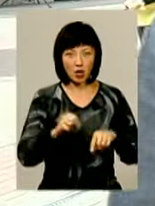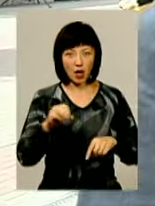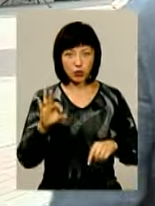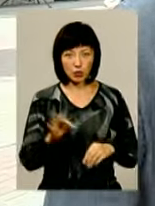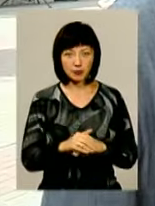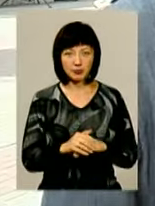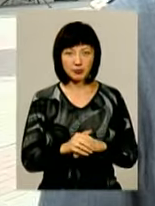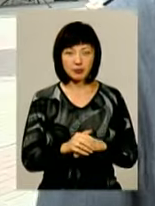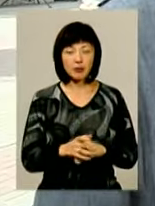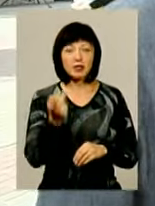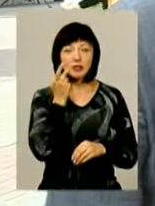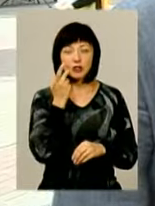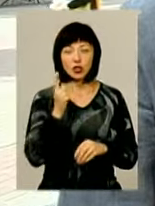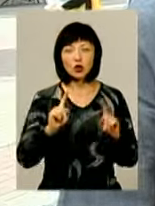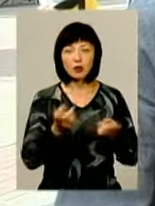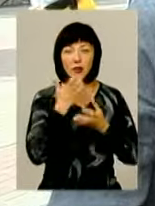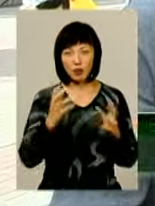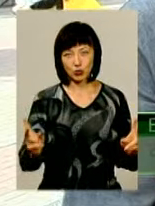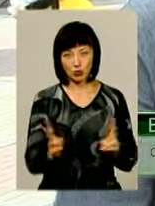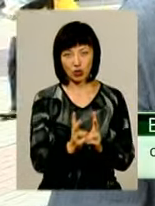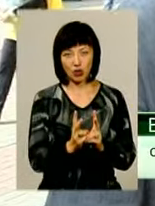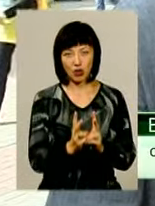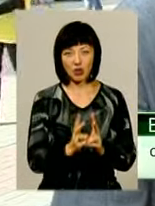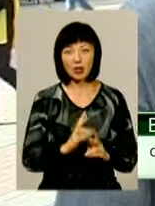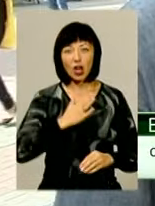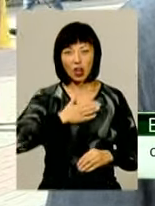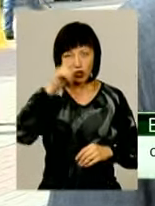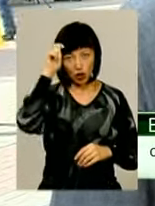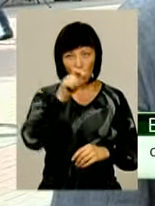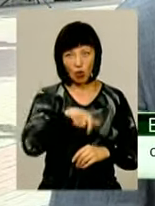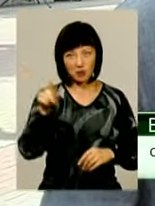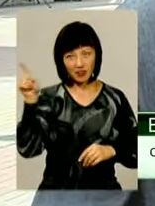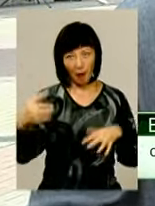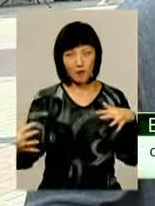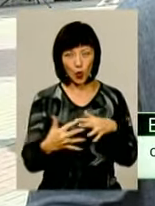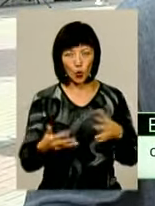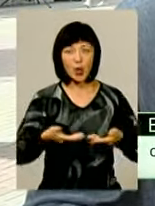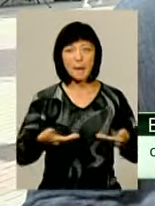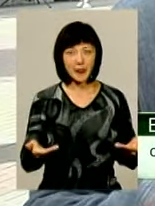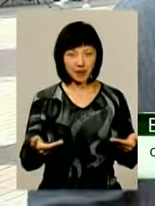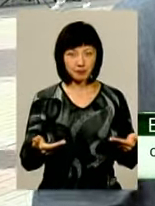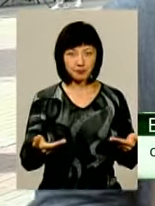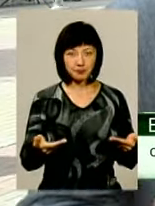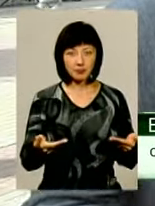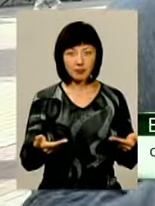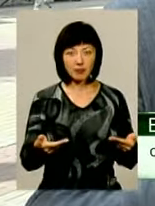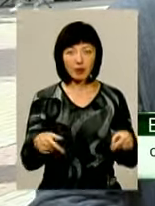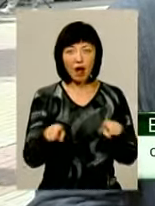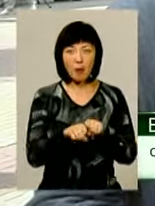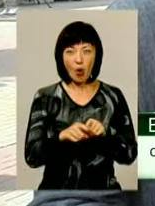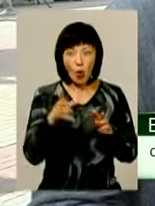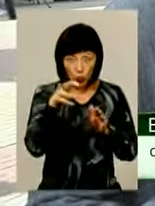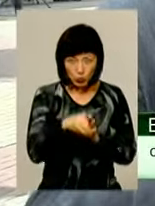зустрічають завжди дуже тепло, тому що для них, для наших хлопців, які там воюють, ми пересоніфікуємо,